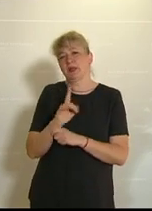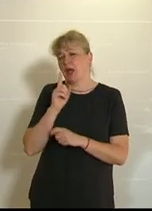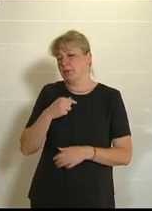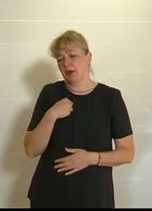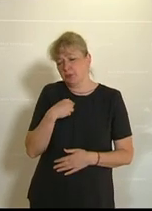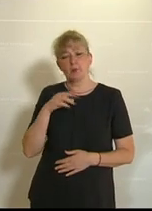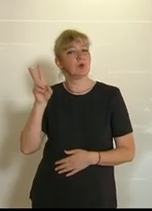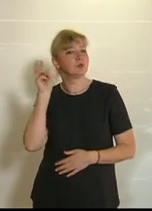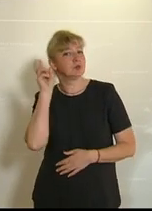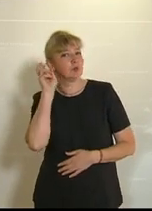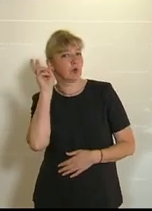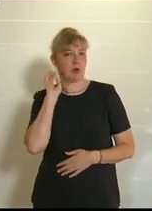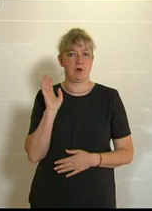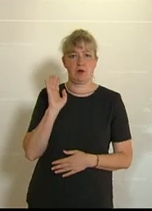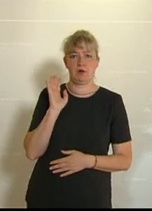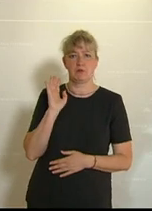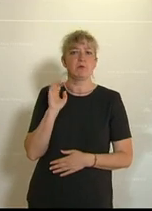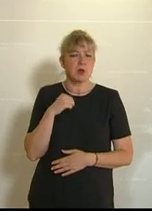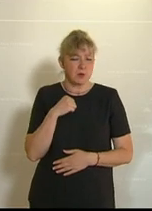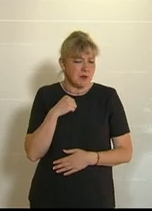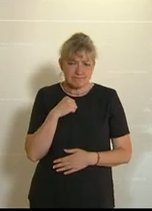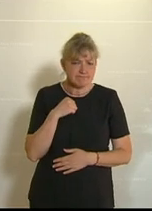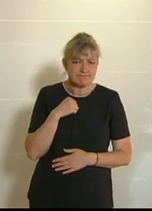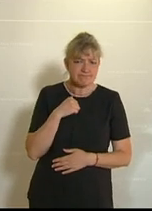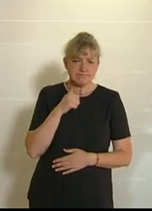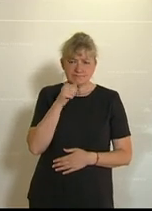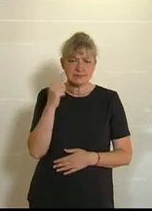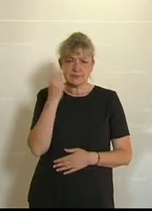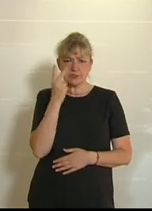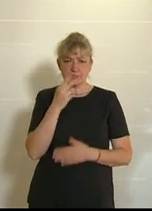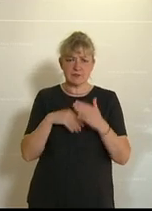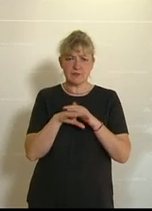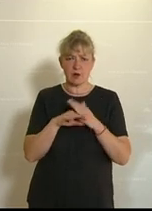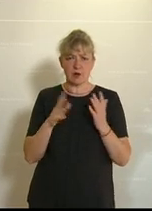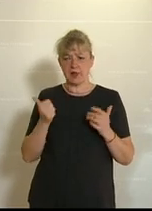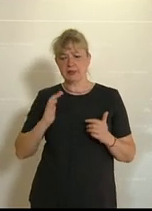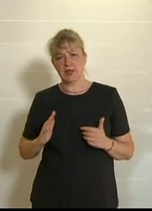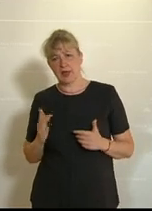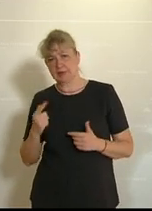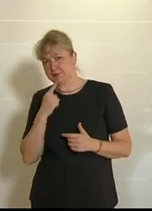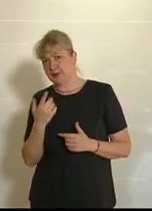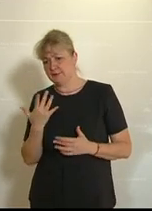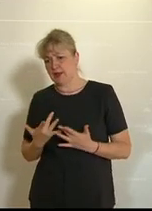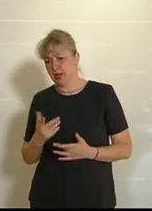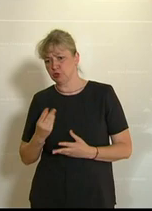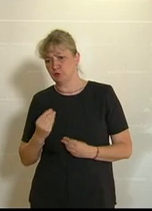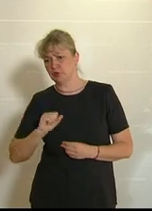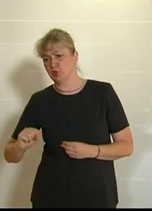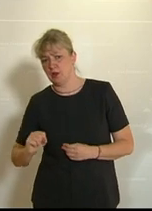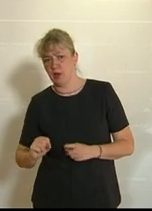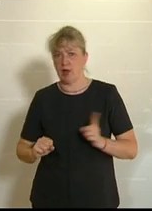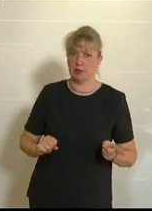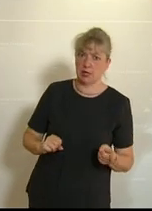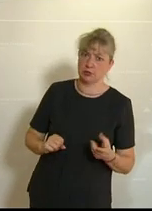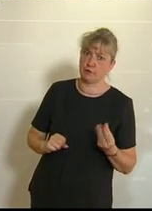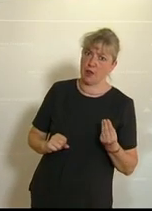der Kritik und ich werde nicht recht schlau daraus. Weil einerseits heißt es immer, es war vielleicht zu schnell, dann war es vielleicht zu langsam.